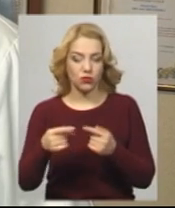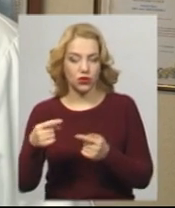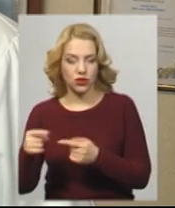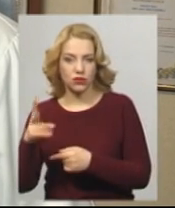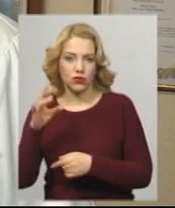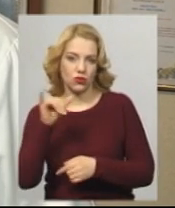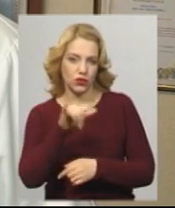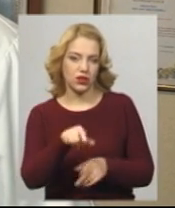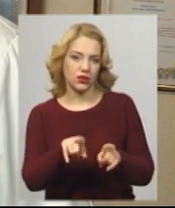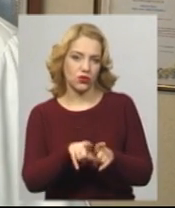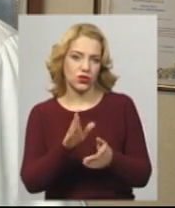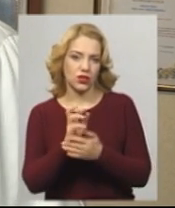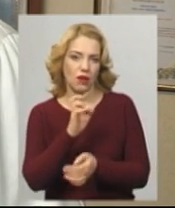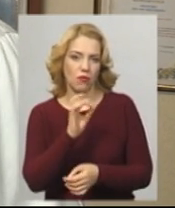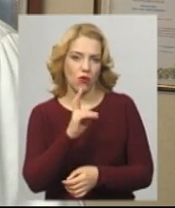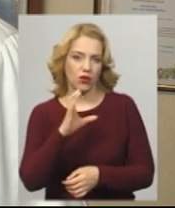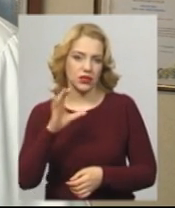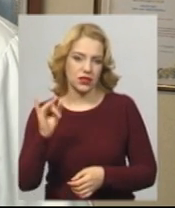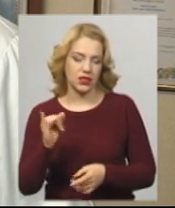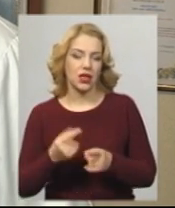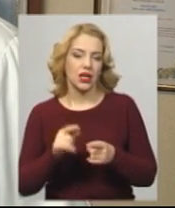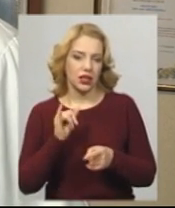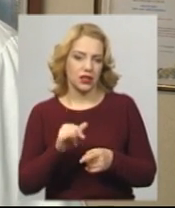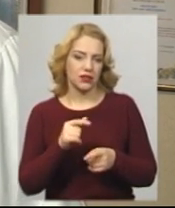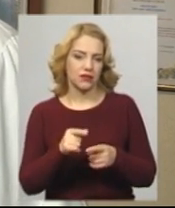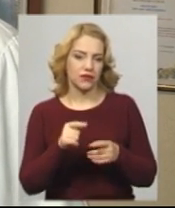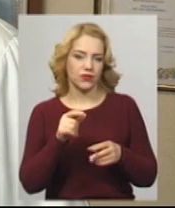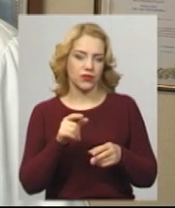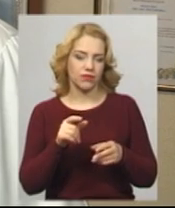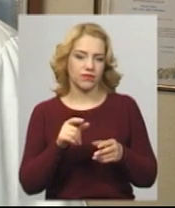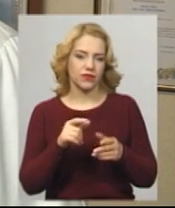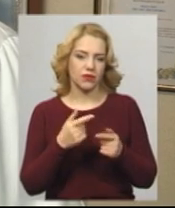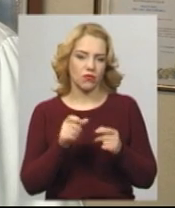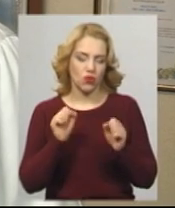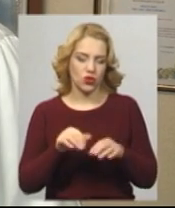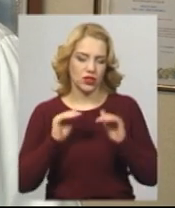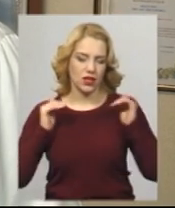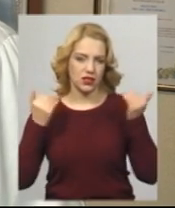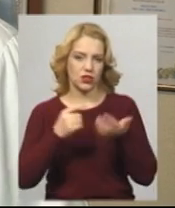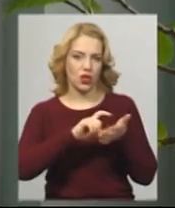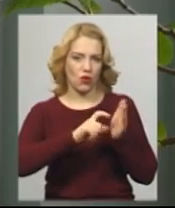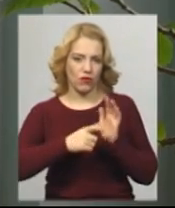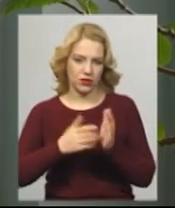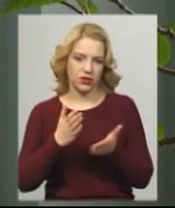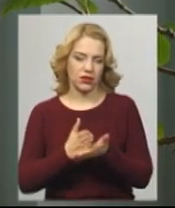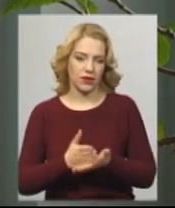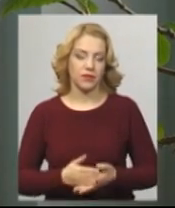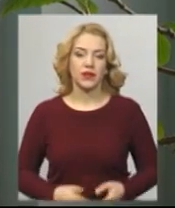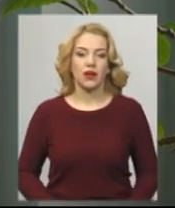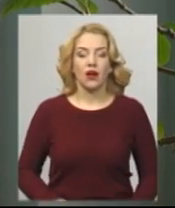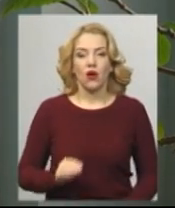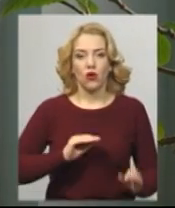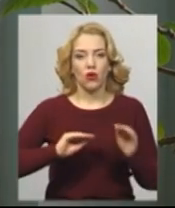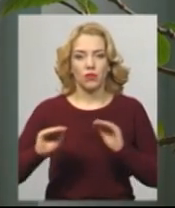також є бокси мейцеровські, не так багато, як у нас. Але можливість там ізолювати поодинокі випадки в них є. Облаштовані